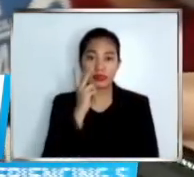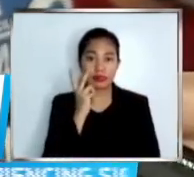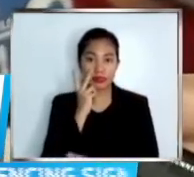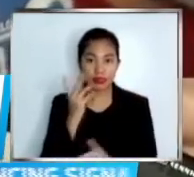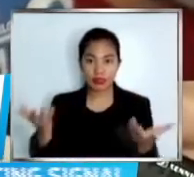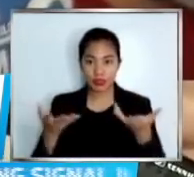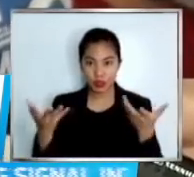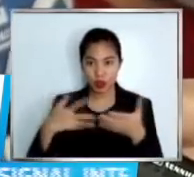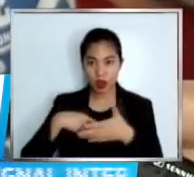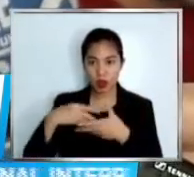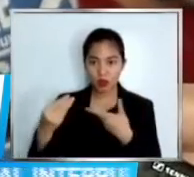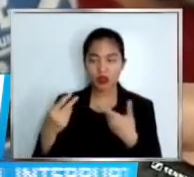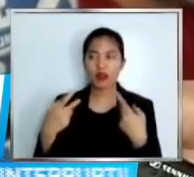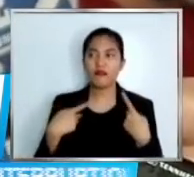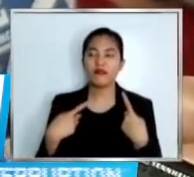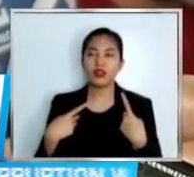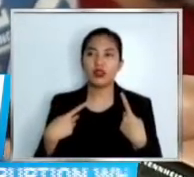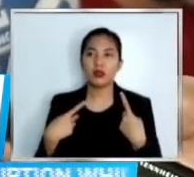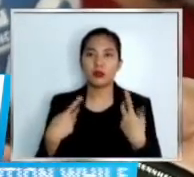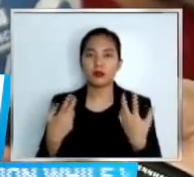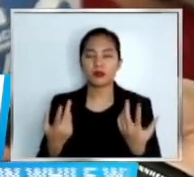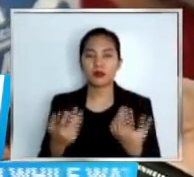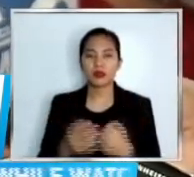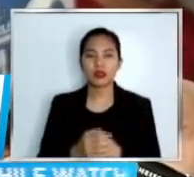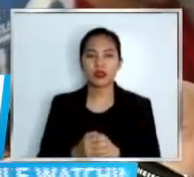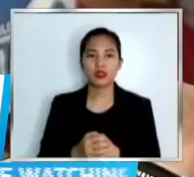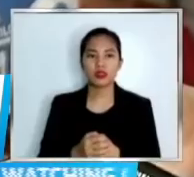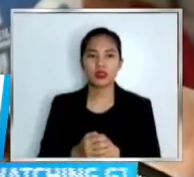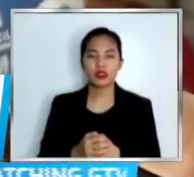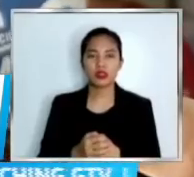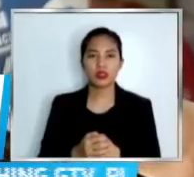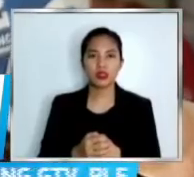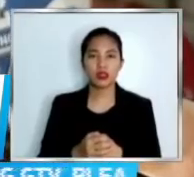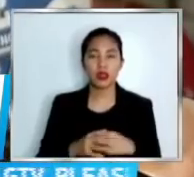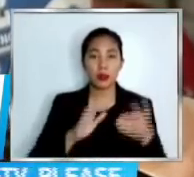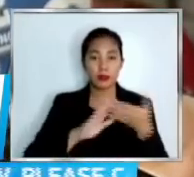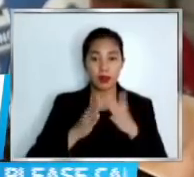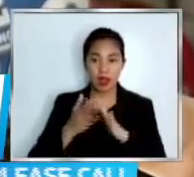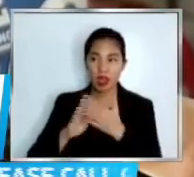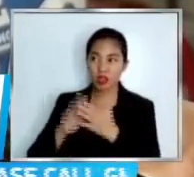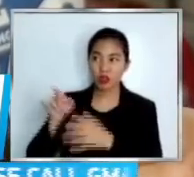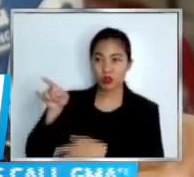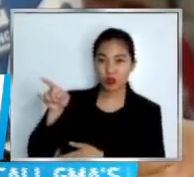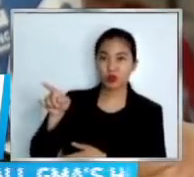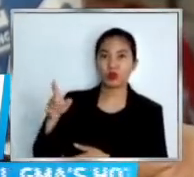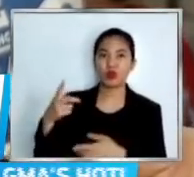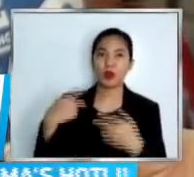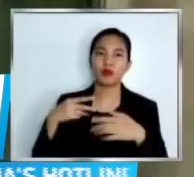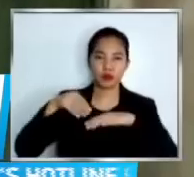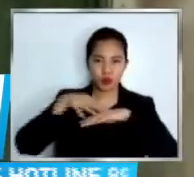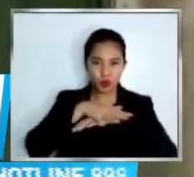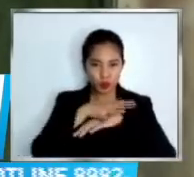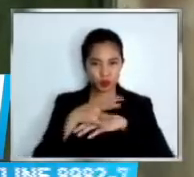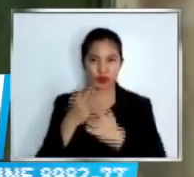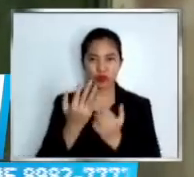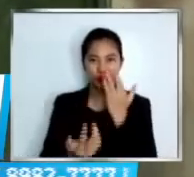talagang yung bahay namin sa kabila. Yan, nadamay na rin po yun sa aming ganyan.